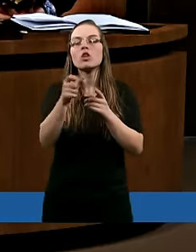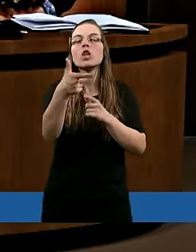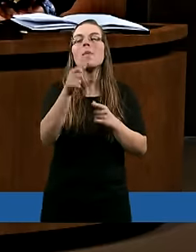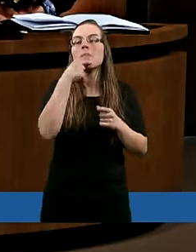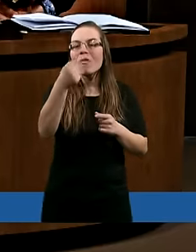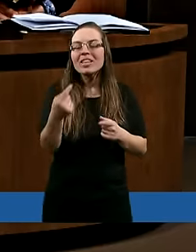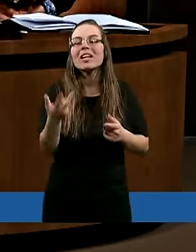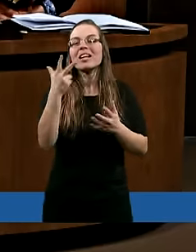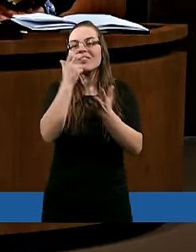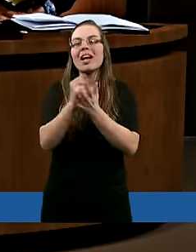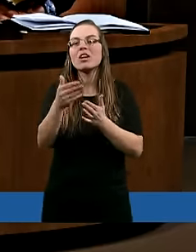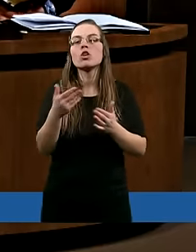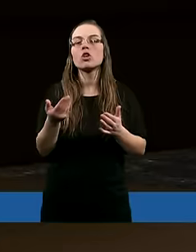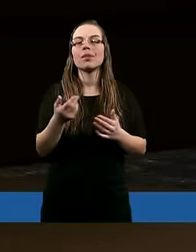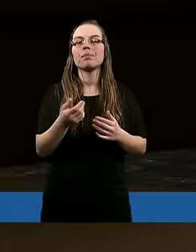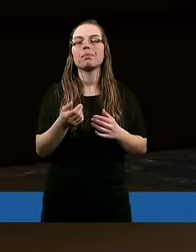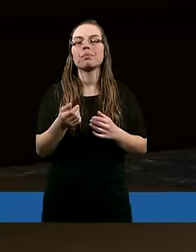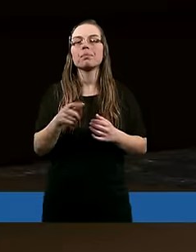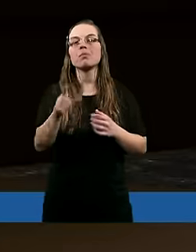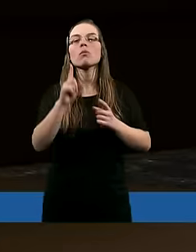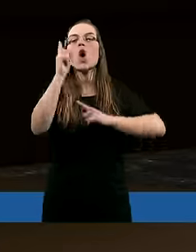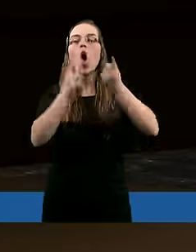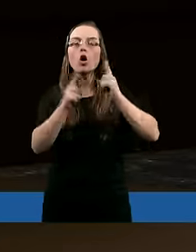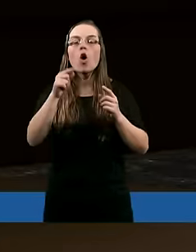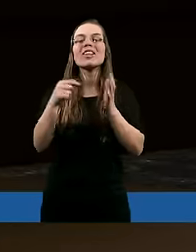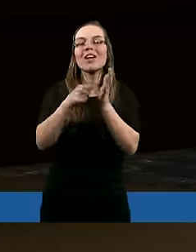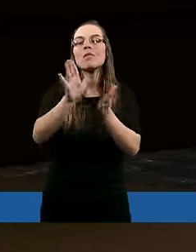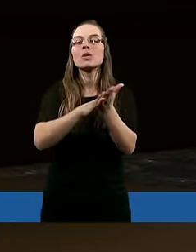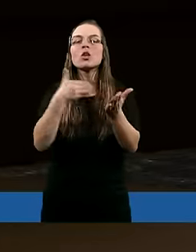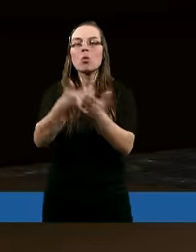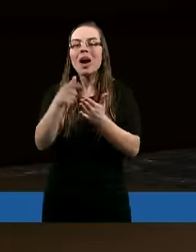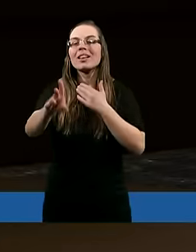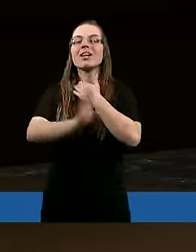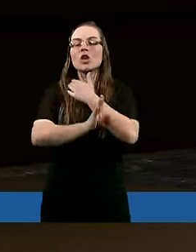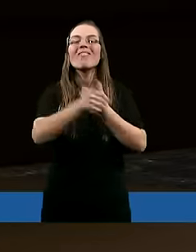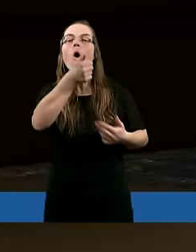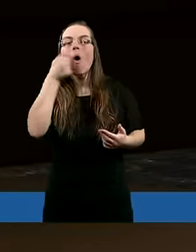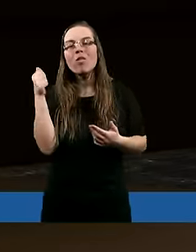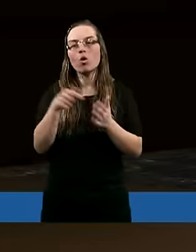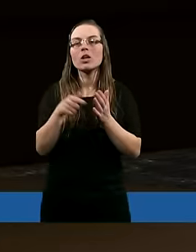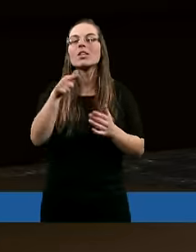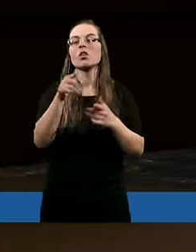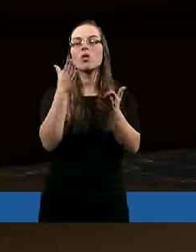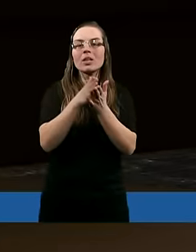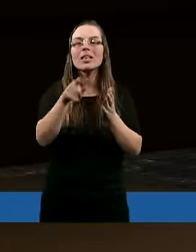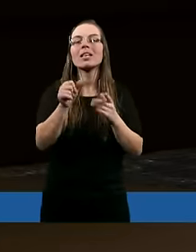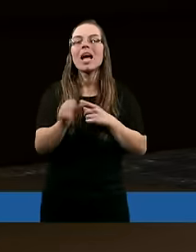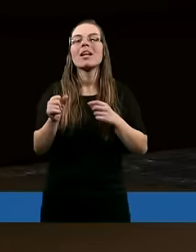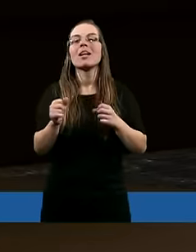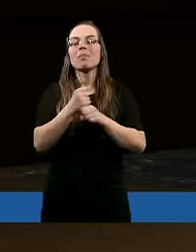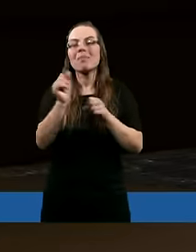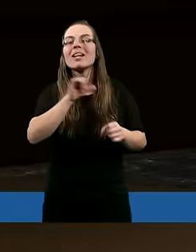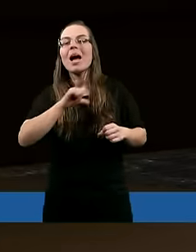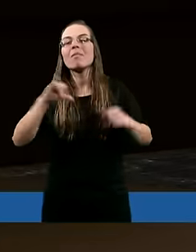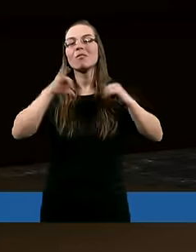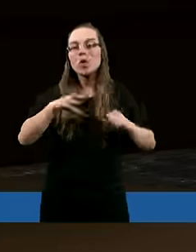co powiedziałaś, tak przyrównać do czysto ogrodniczego przykładu, tak? Jak jest drzewo owocowe, no to jeśli pozostawimy je same